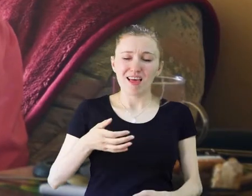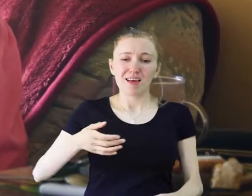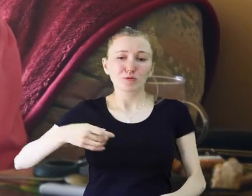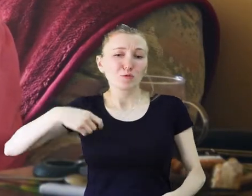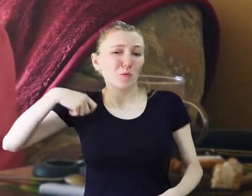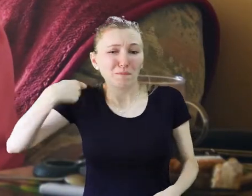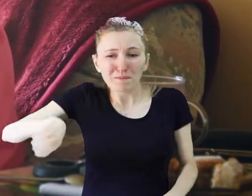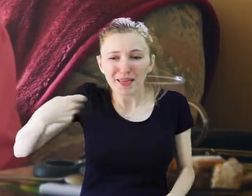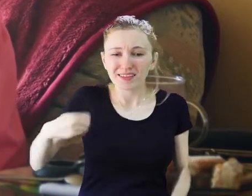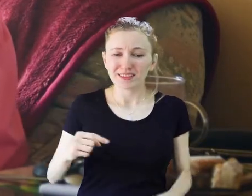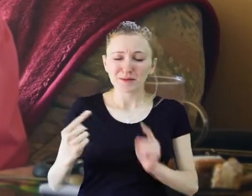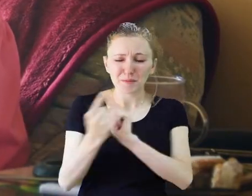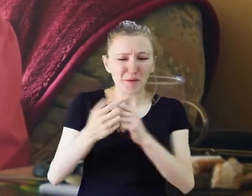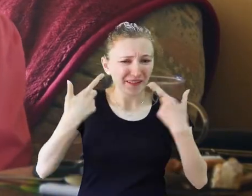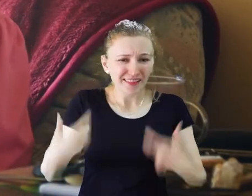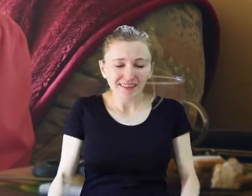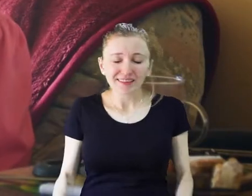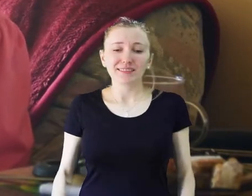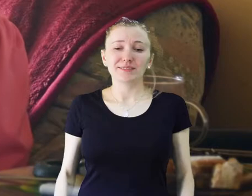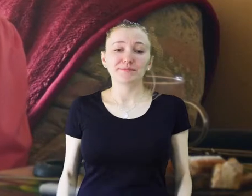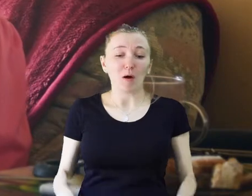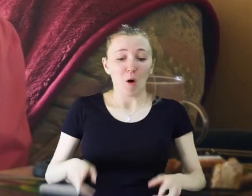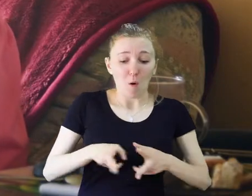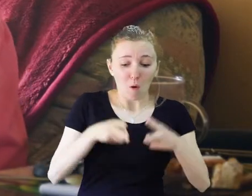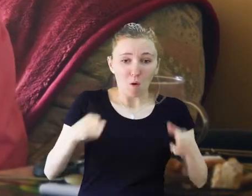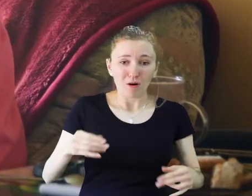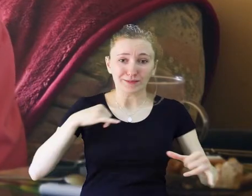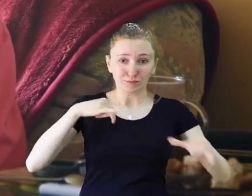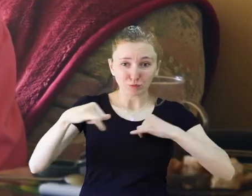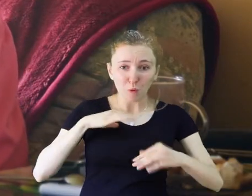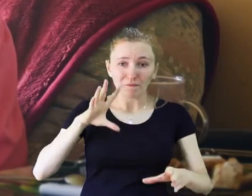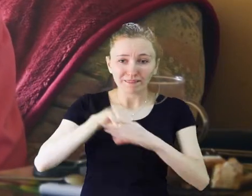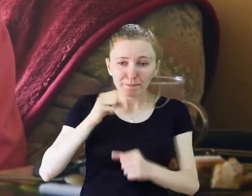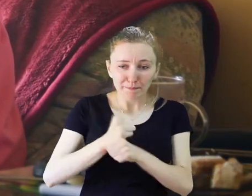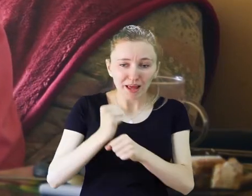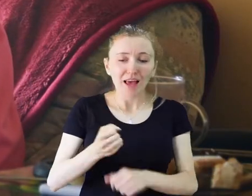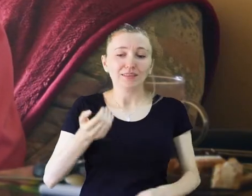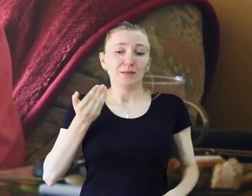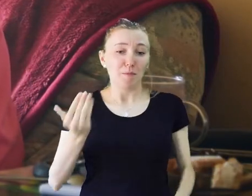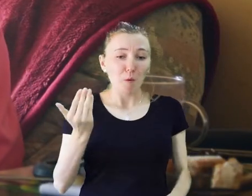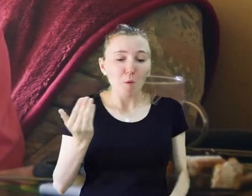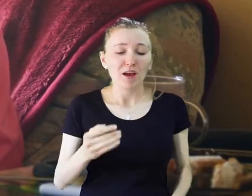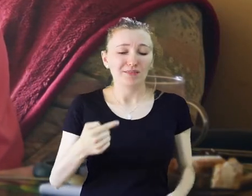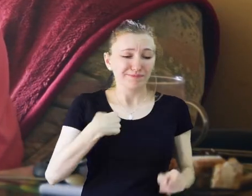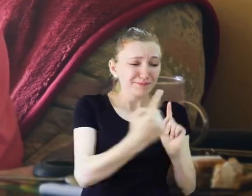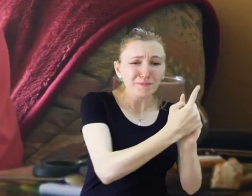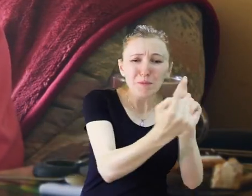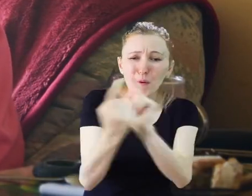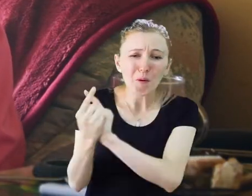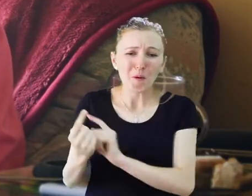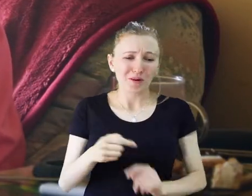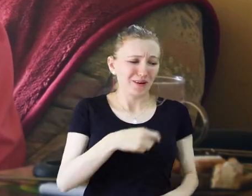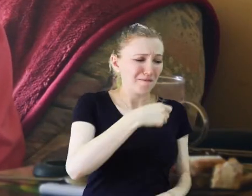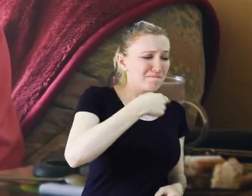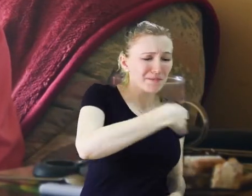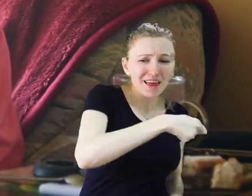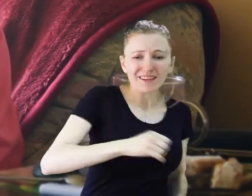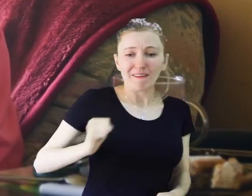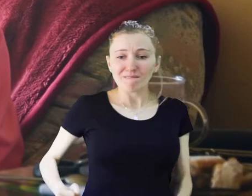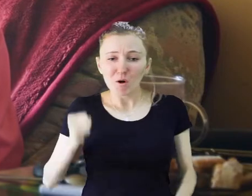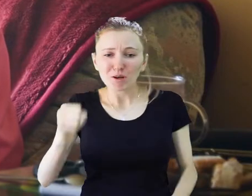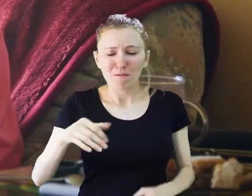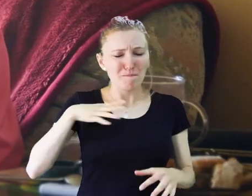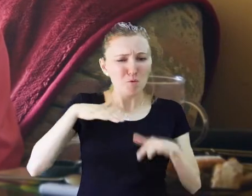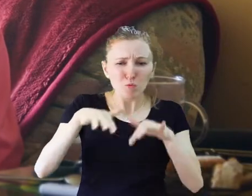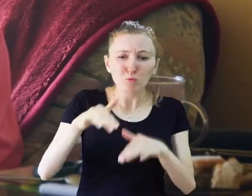dyrektorów, bym działów, tyle prezydentów, bo przez tą moją kadencję w pracy społecznej, no tych